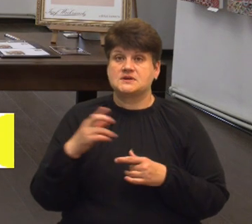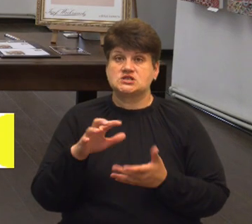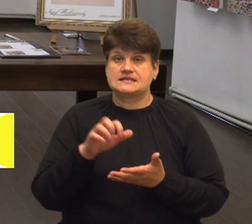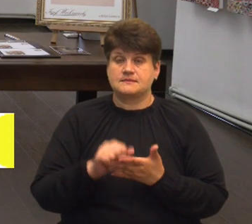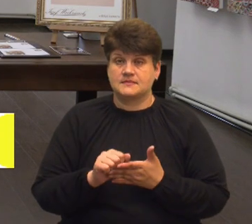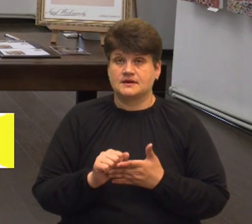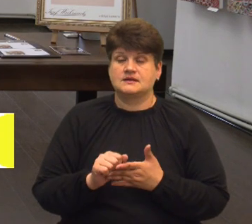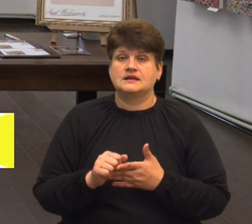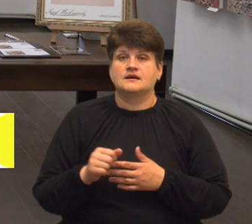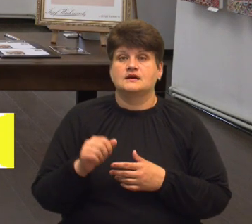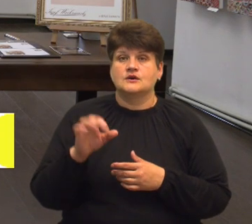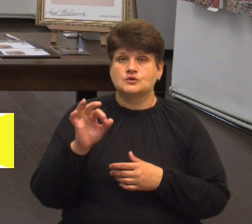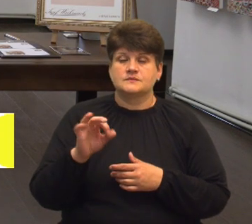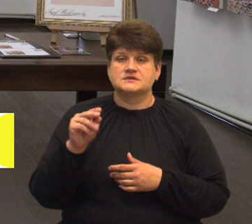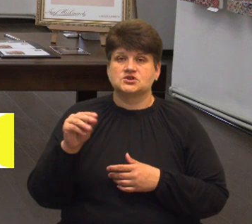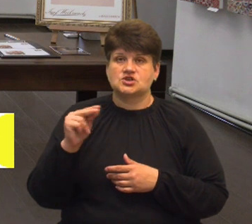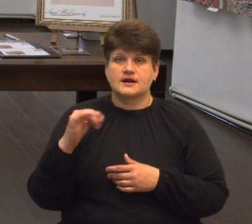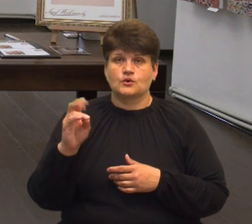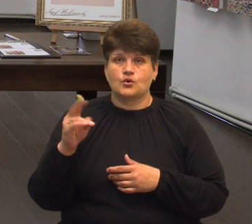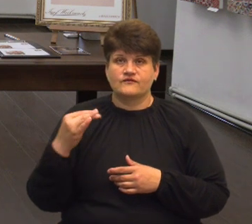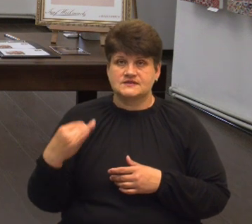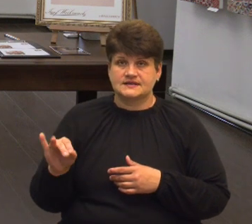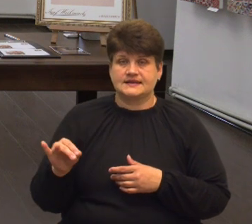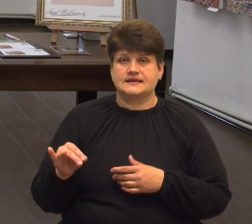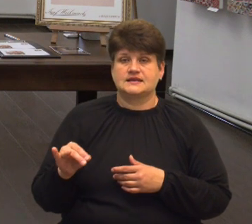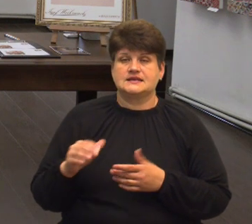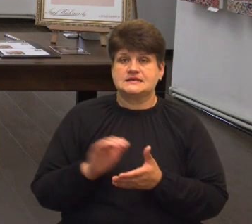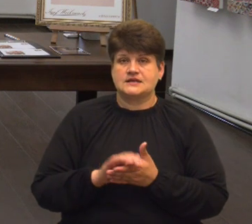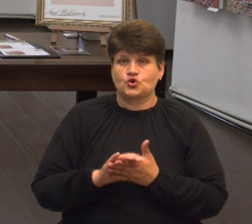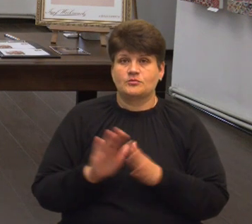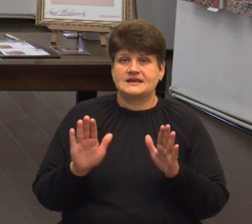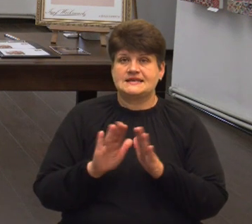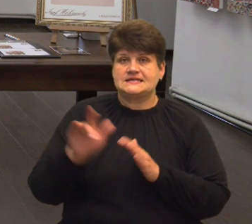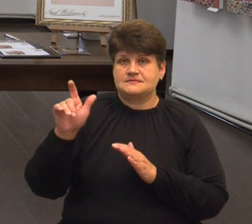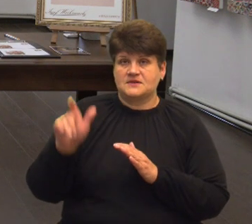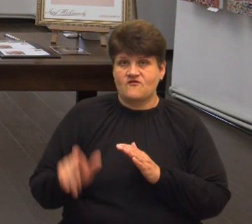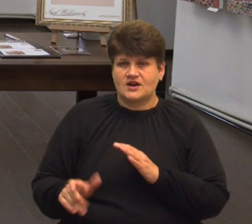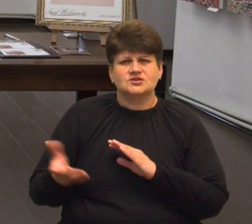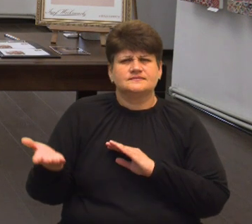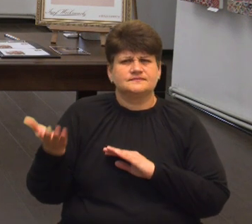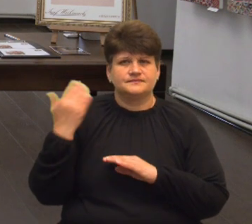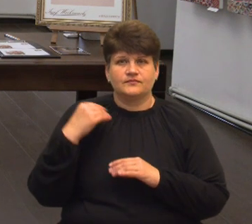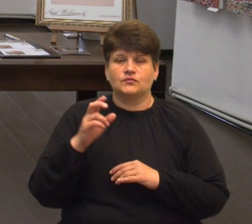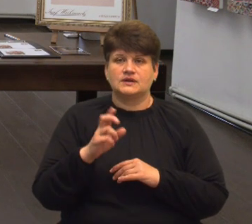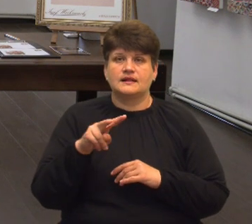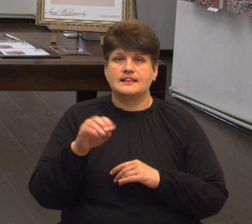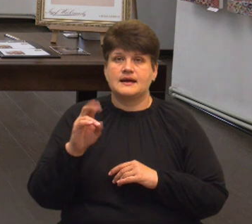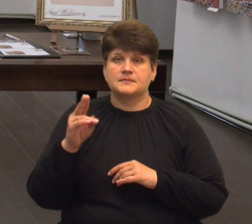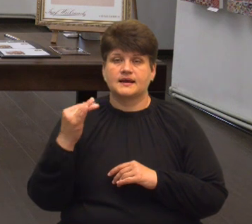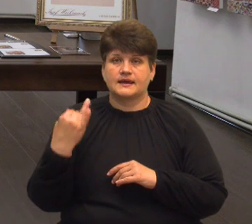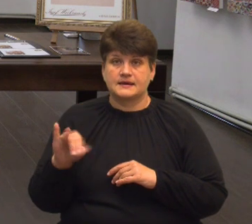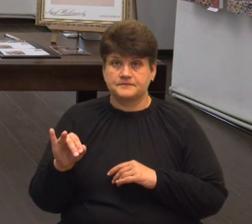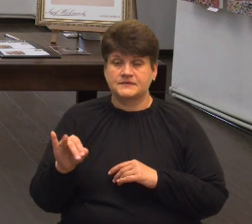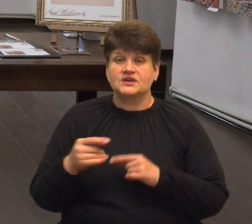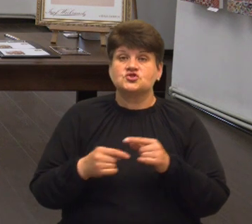Остап Нижанківський, Андрій Джайковський і знайомі співачки ще зі студентських років Богдан Лепкий. Через